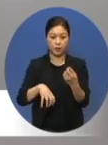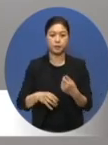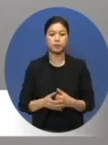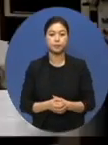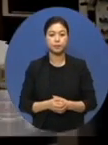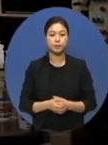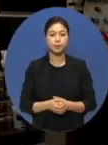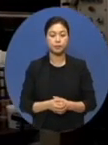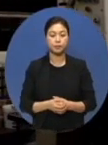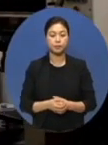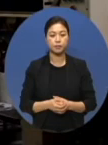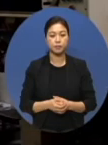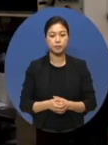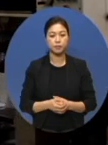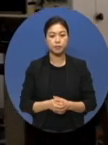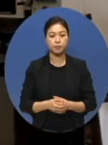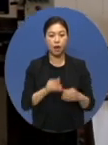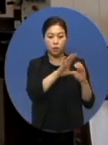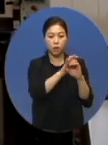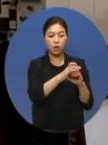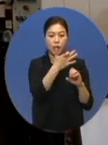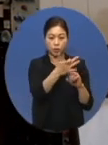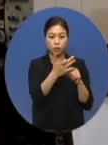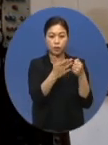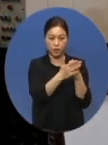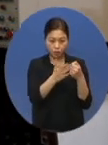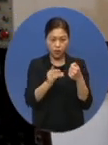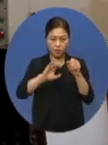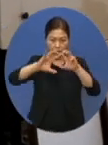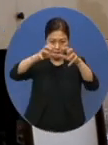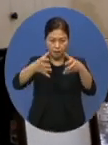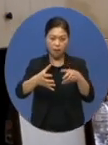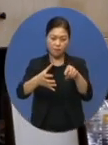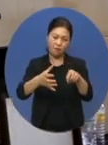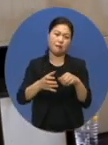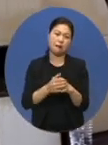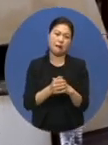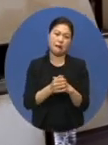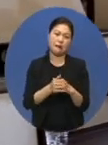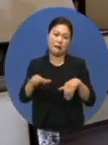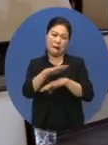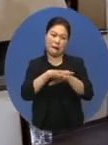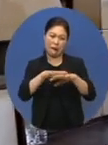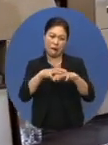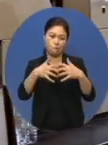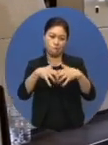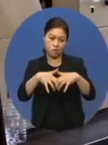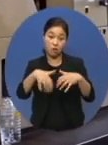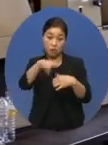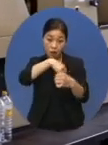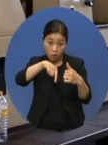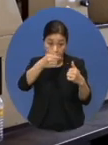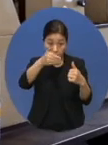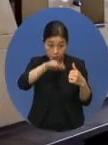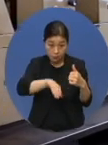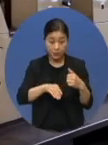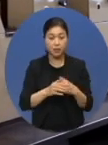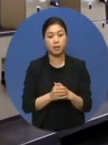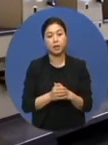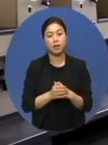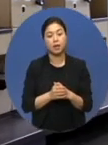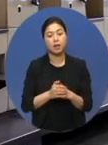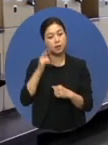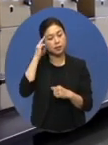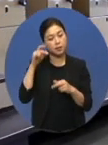수 있겠습니다. 코로나19로 전 세계가 경직되어 가는 어려운 상황 속에서도 변함없이